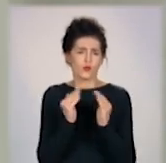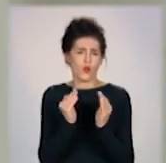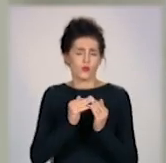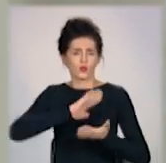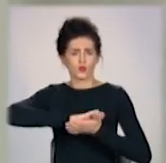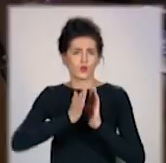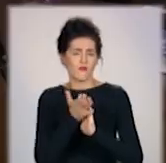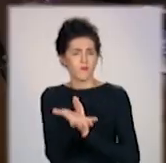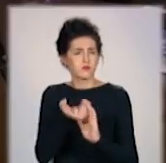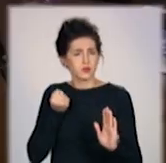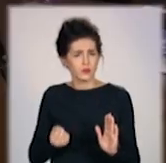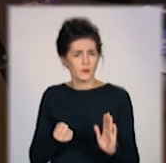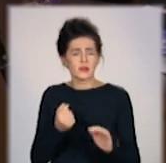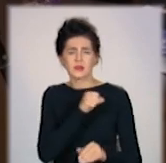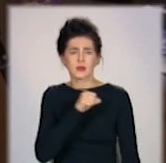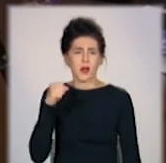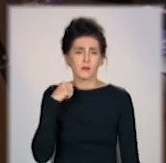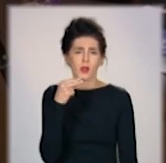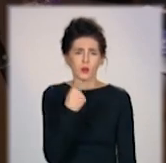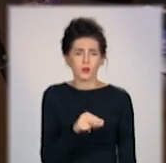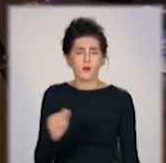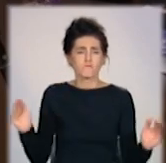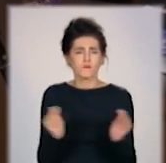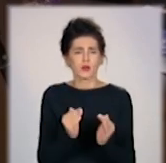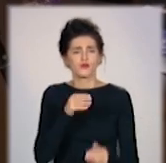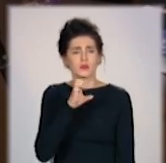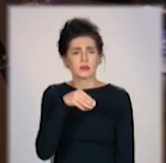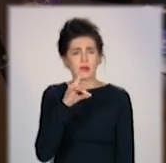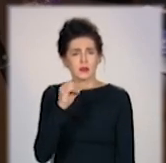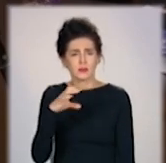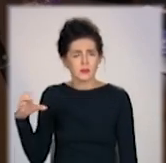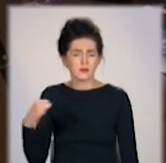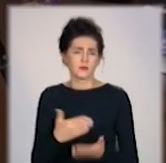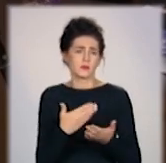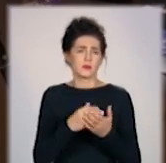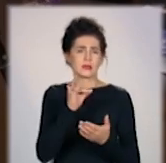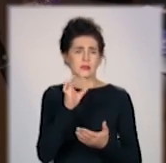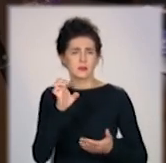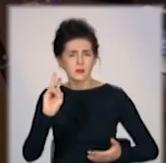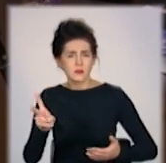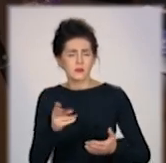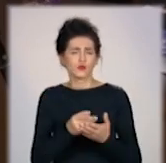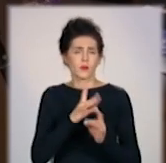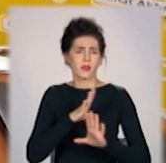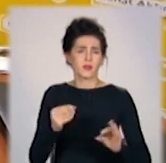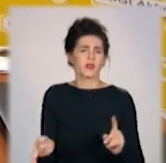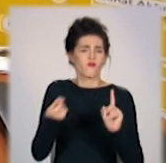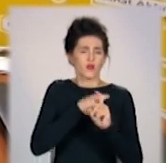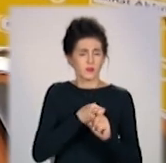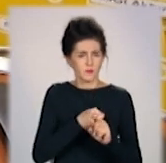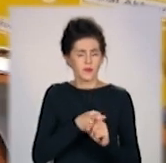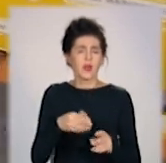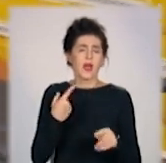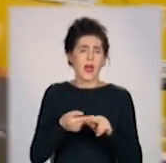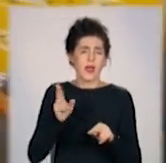домашніх умовах. І це краще, це менше стресів, менше ризика отримати сподіваючу інфекцію. Про це